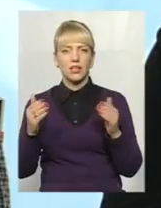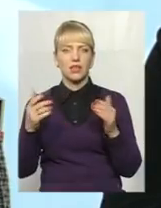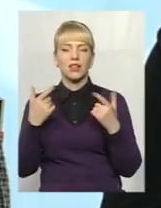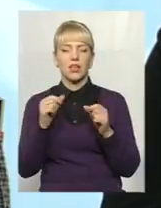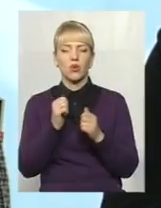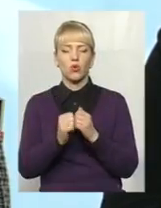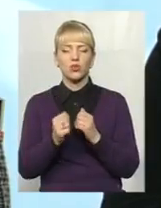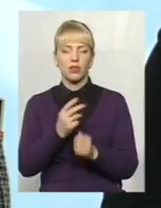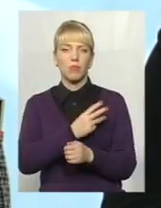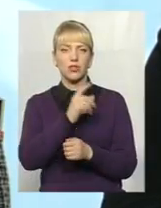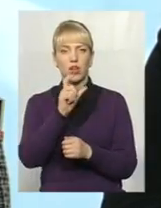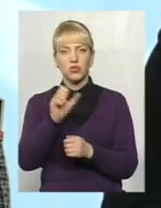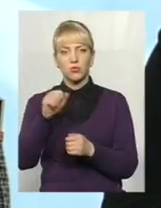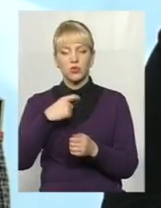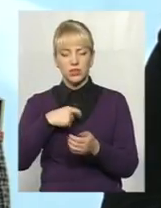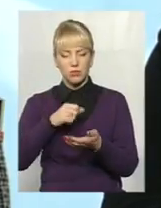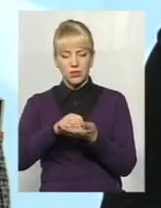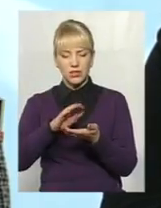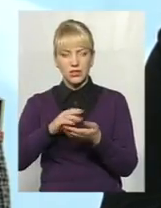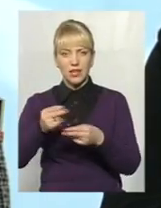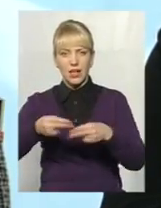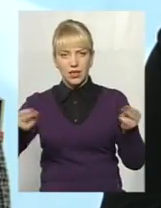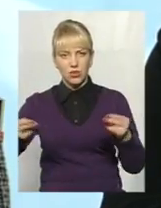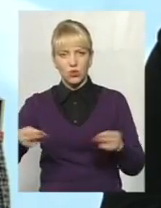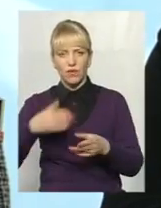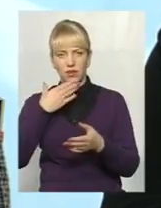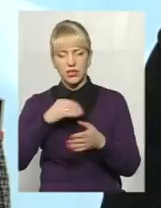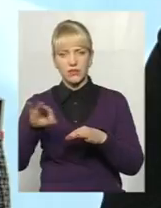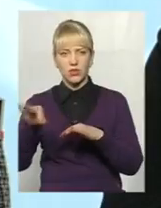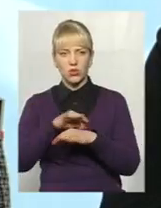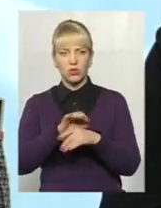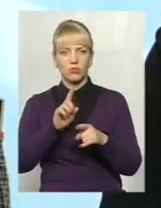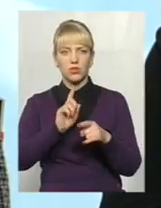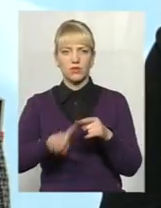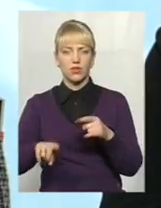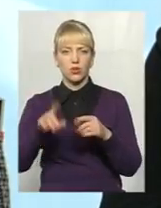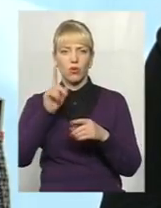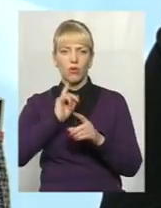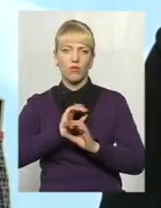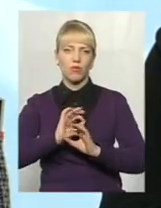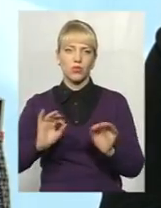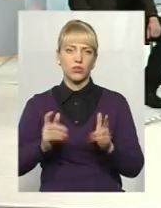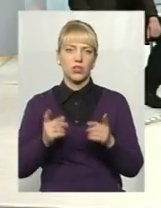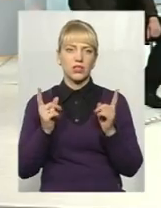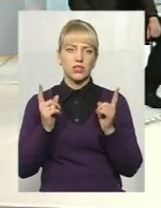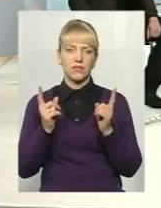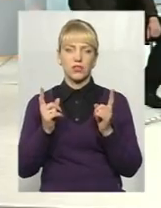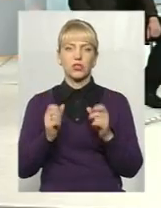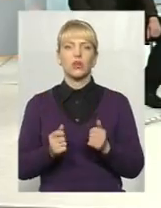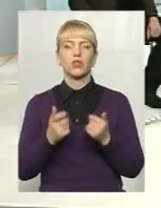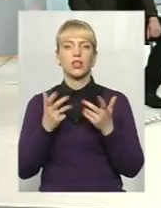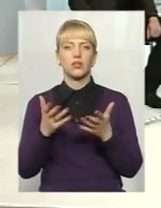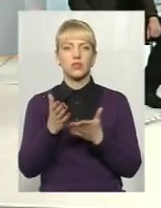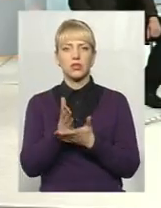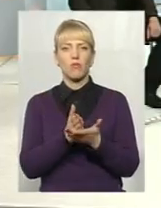себе зареєструвати свій шлюб дуже бистро, комфортно, з величезною кількістю